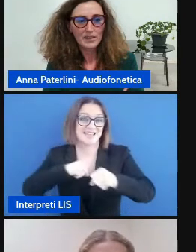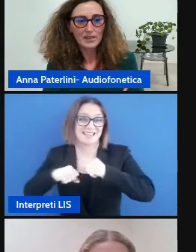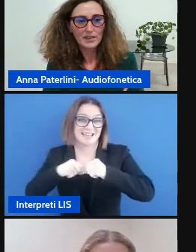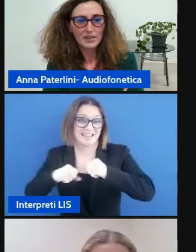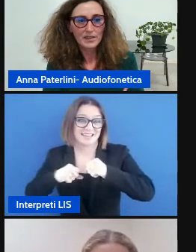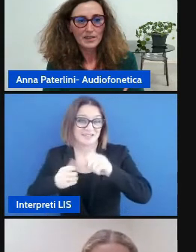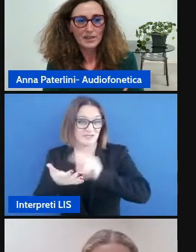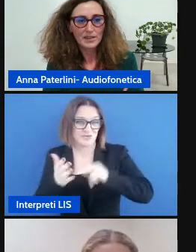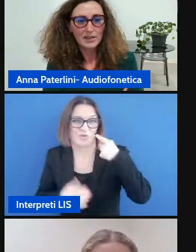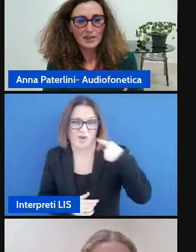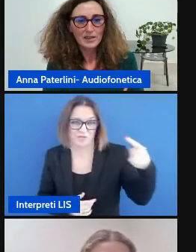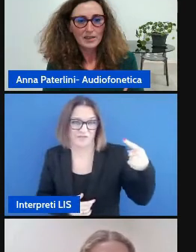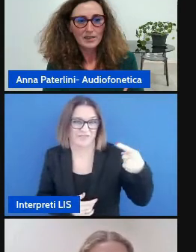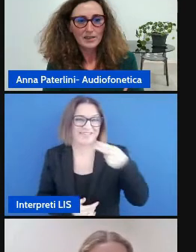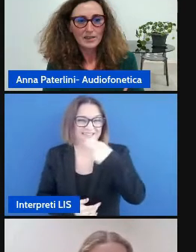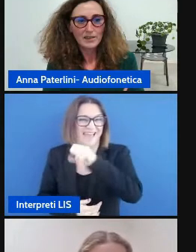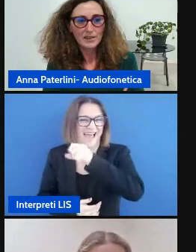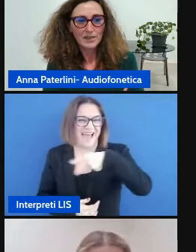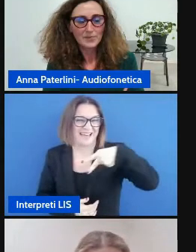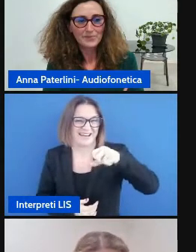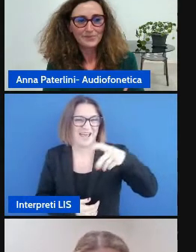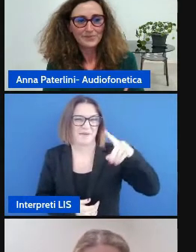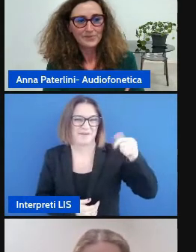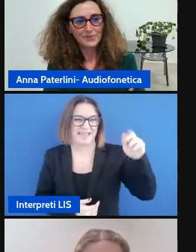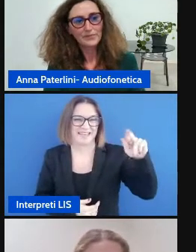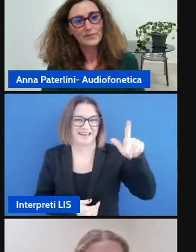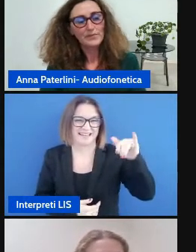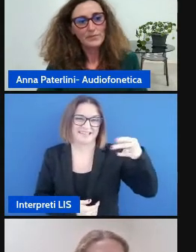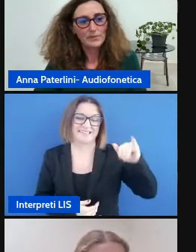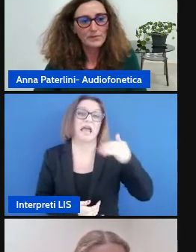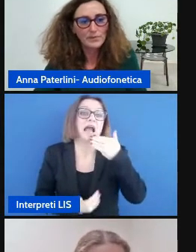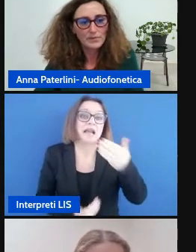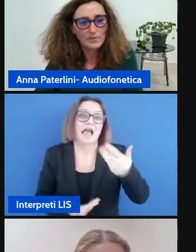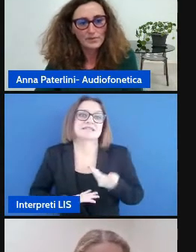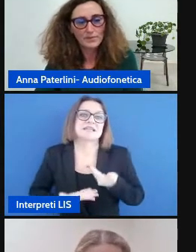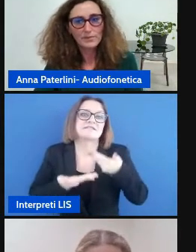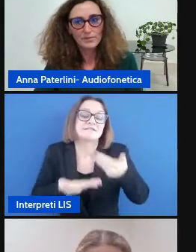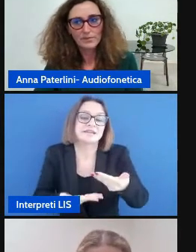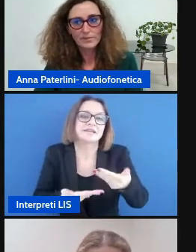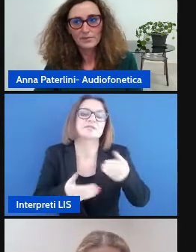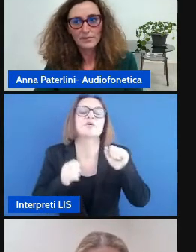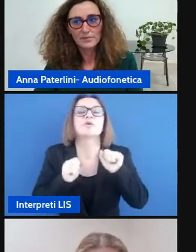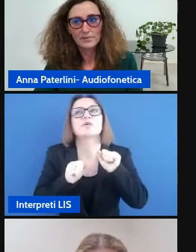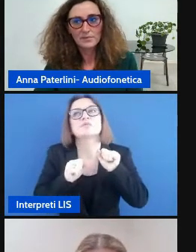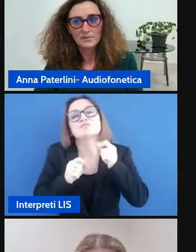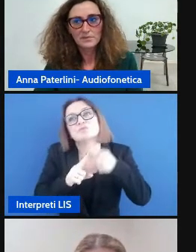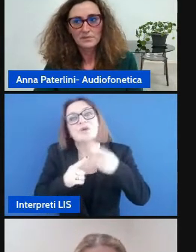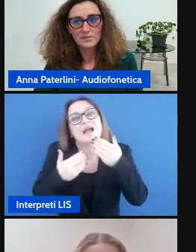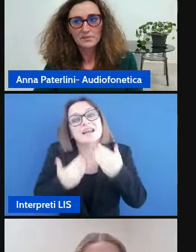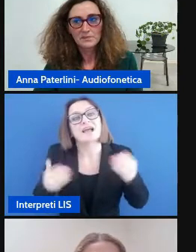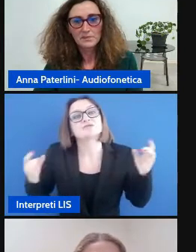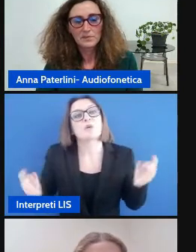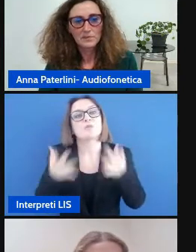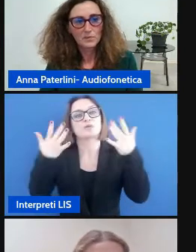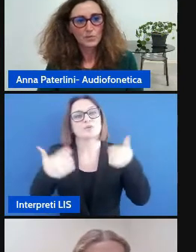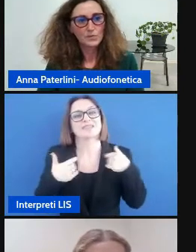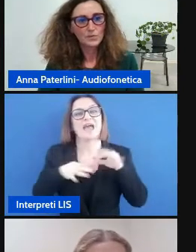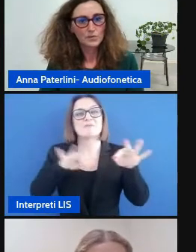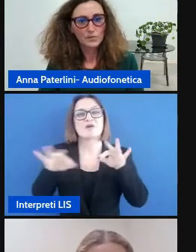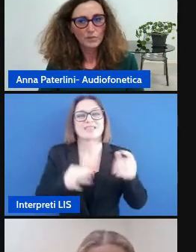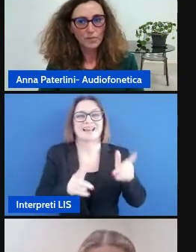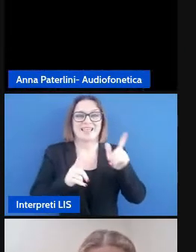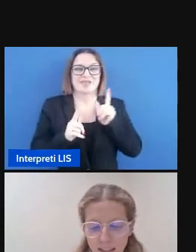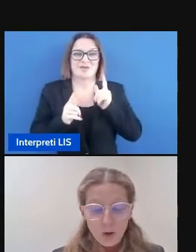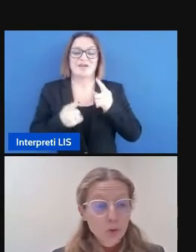audiofonetica anna paterlini per l'invito e per l'opportunità di moderare questa tavola rotonda un evento